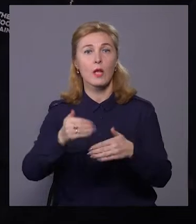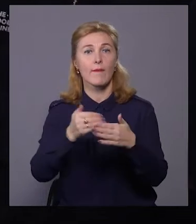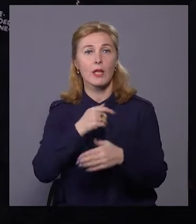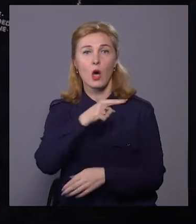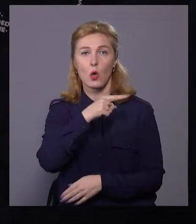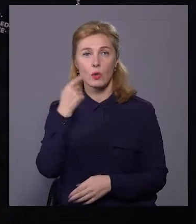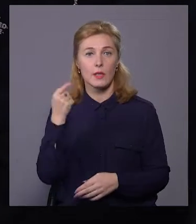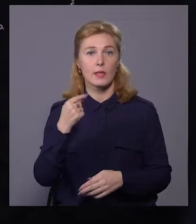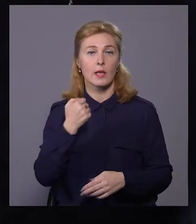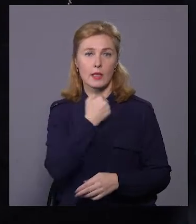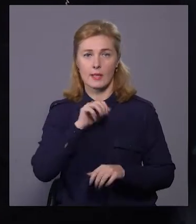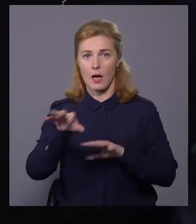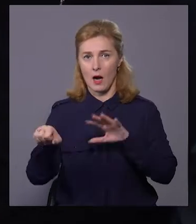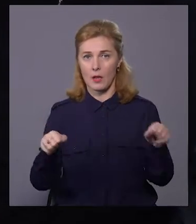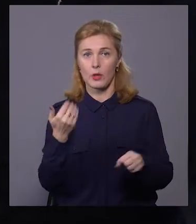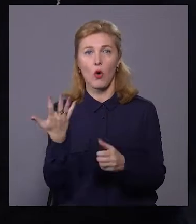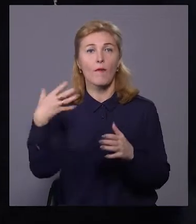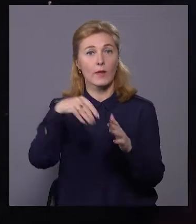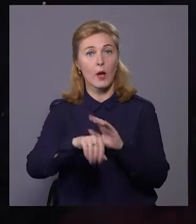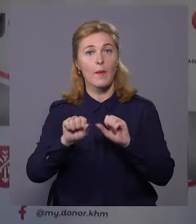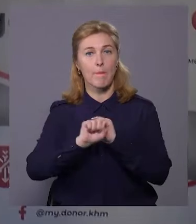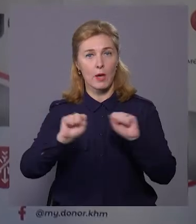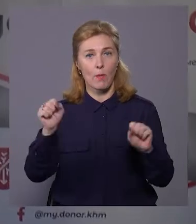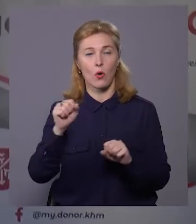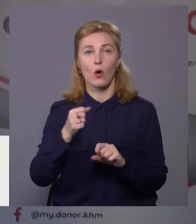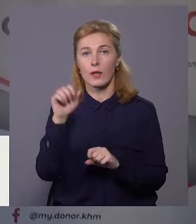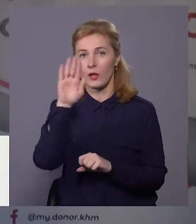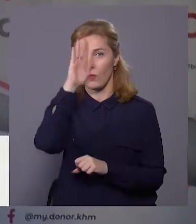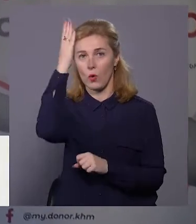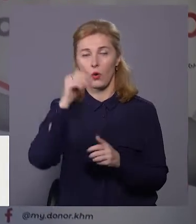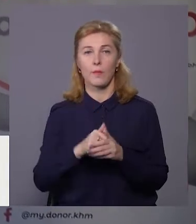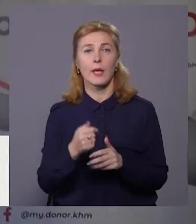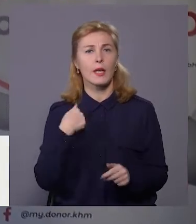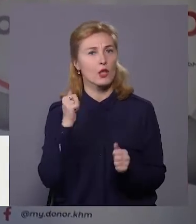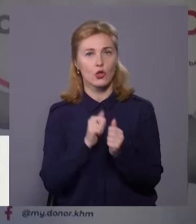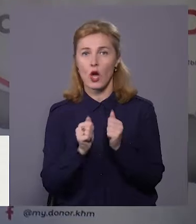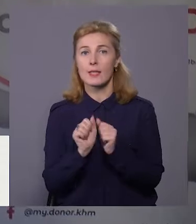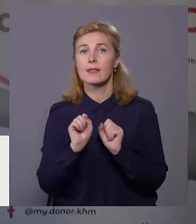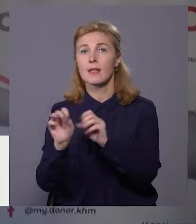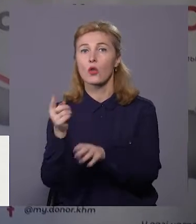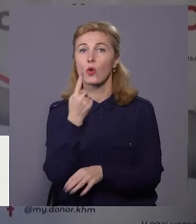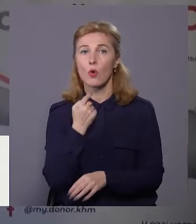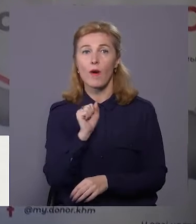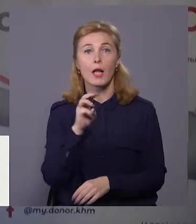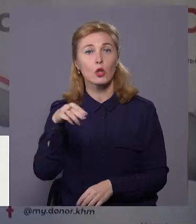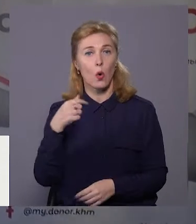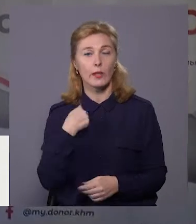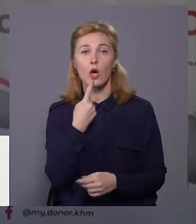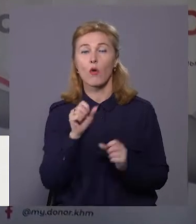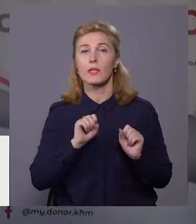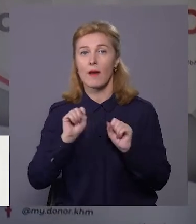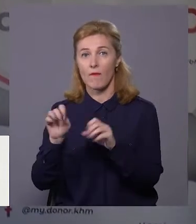загарбників. Це буде його внесок в перемогу над ворогом. Я часто здаю кров, атошникам здавав кров.